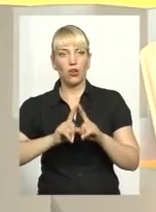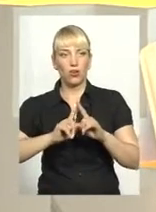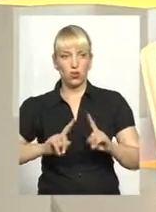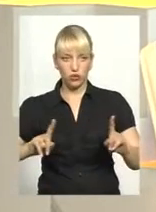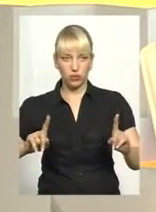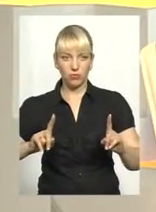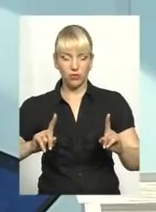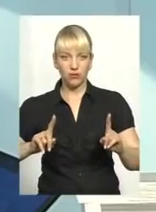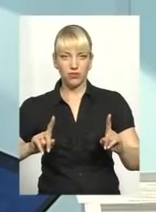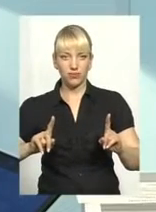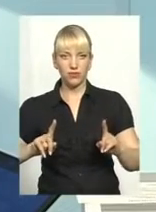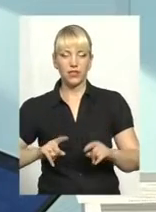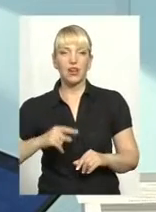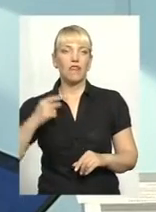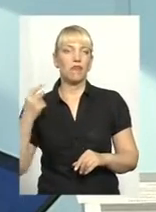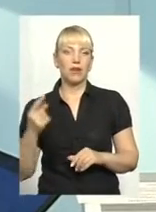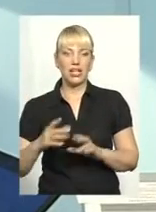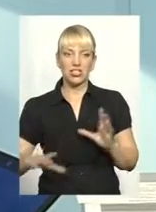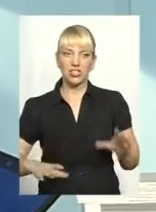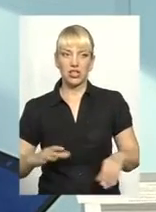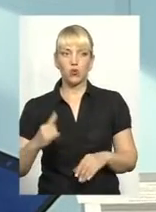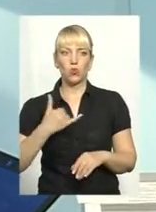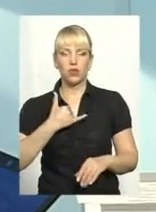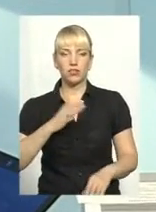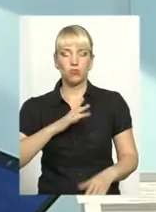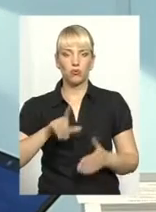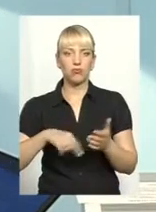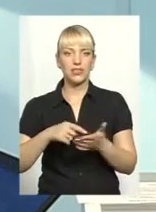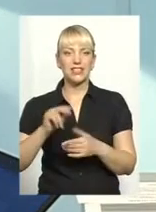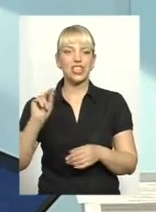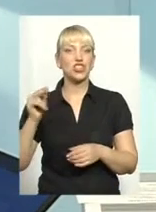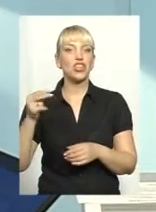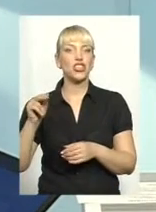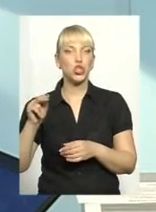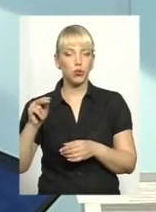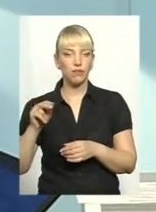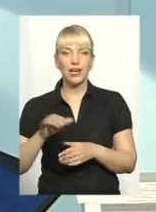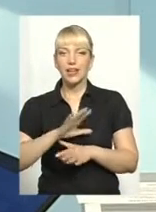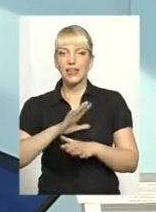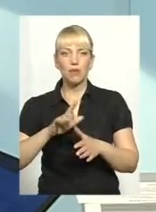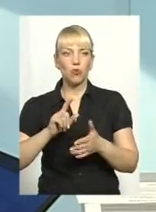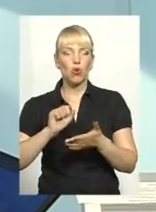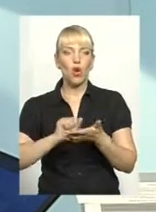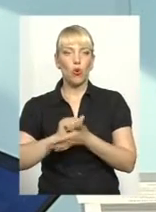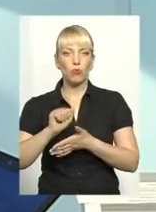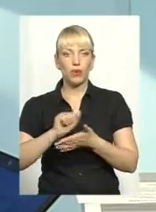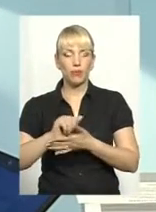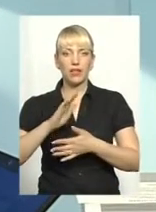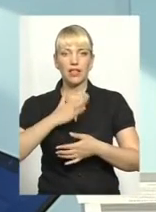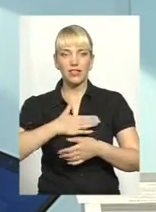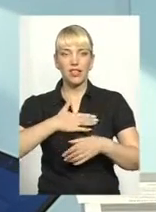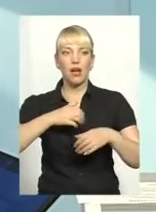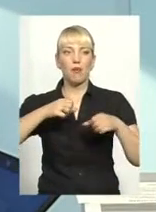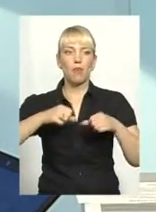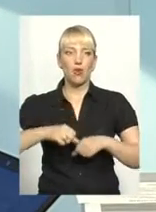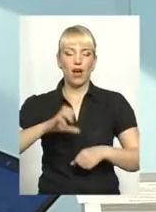особливо перший тренінг у нас відбувся в Чернігові, ще тоді не були опубліковані наші нормативно-правові акти